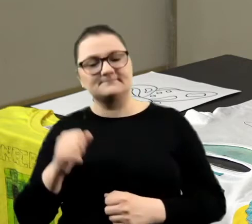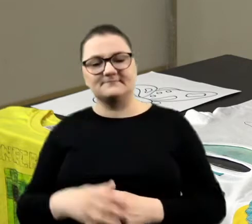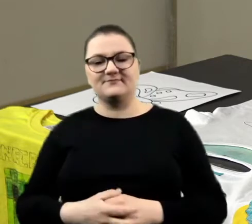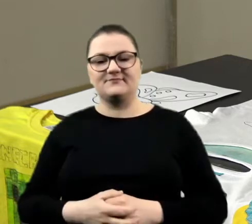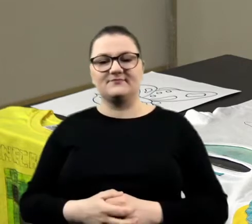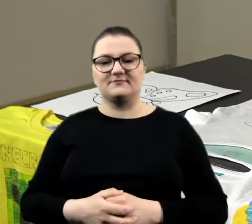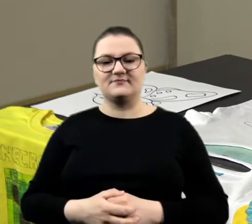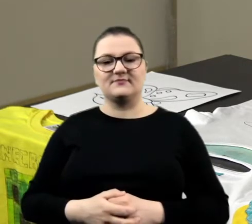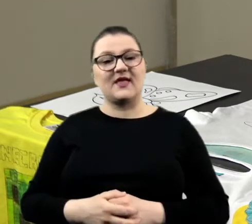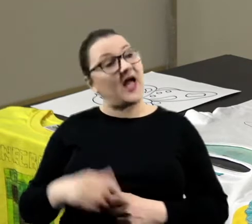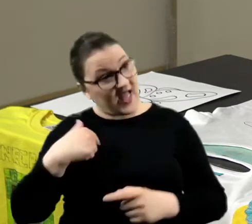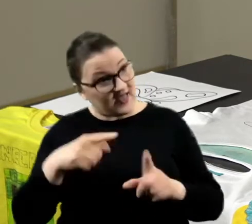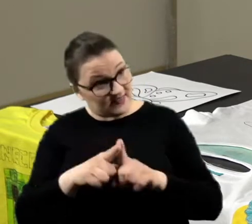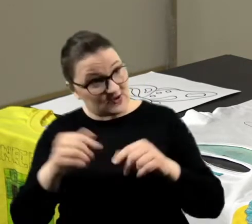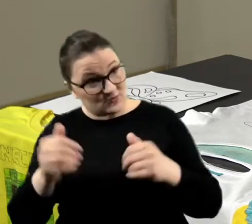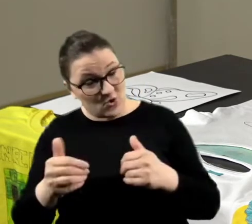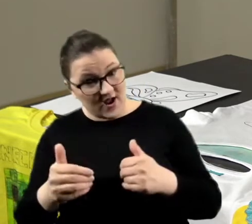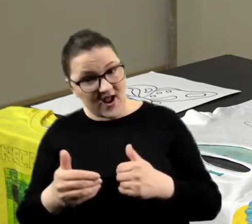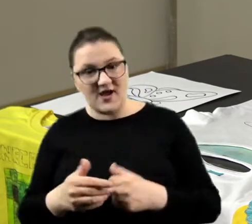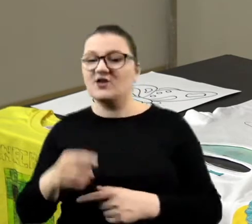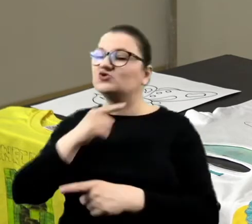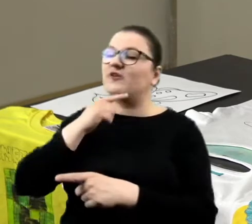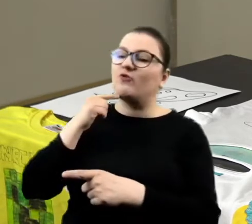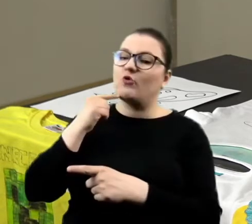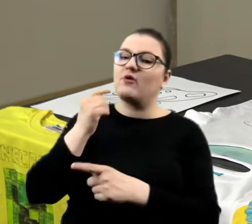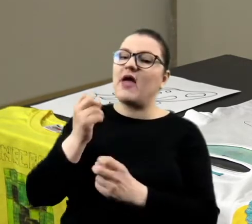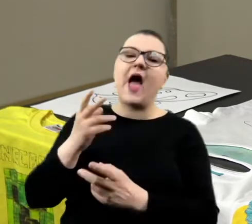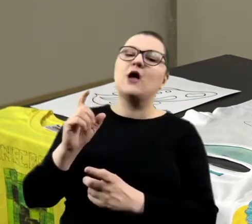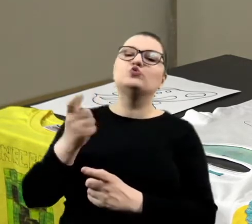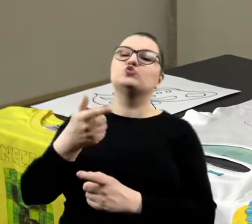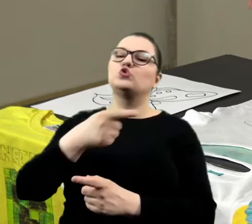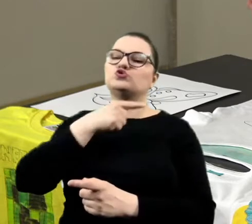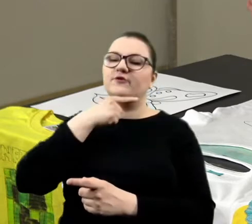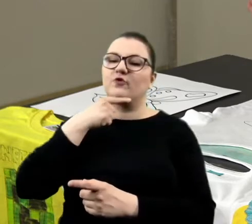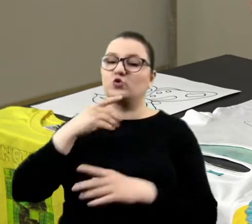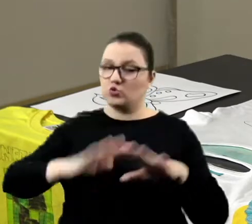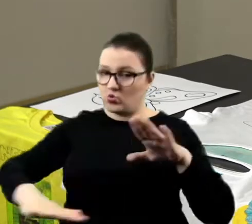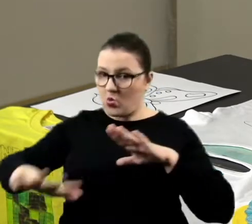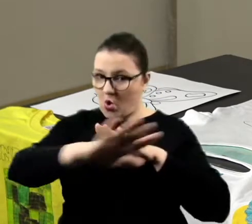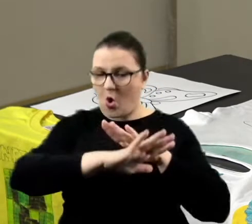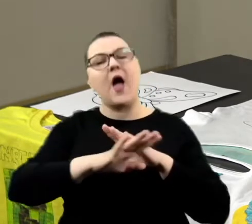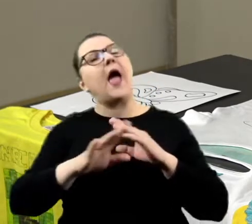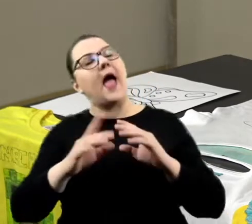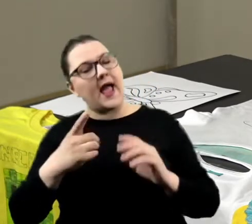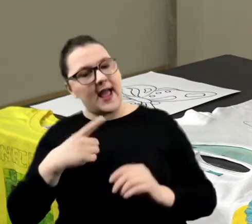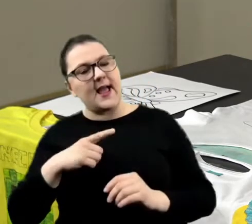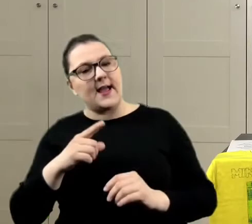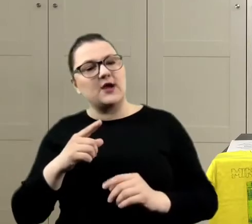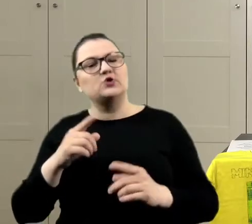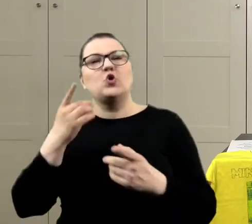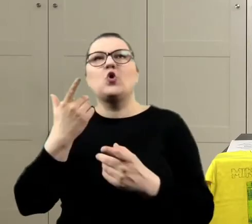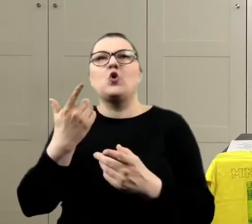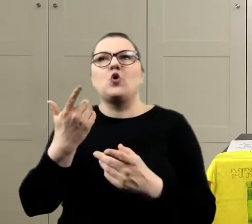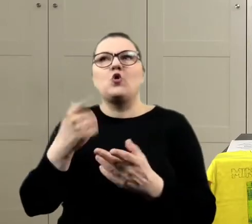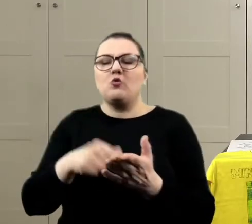A ja już mogę? Czerwony. A co będzie czerwone, powiedz mi? Tło. Tło, tak? Wiesz co, ale to może w takim razie